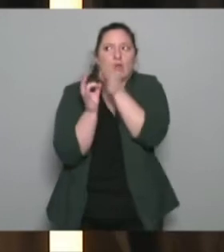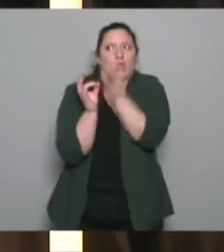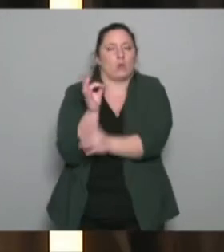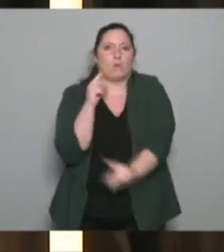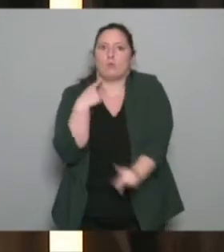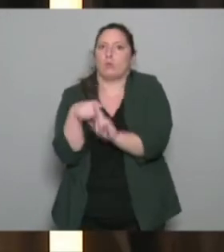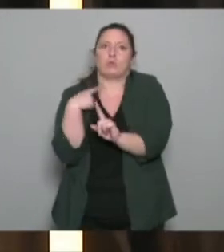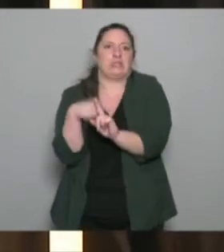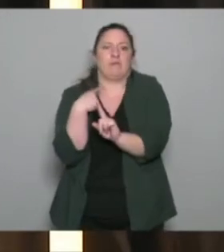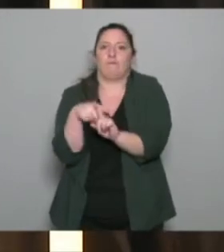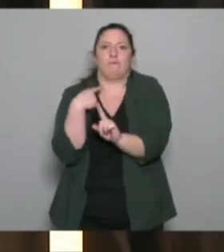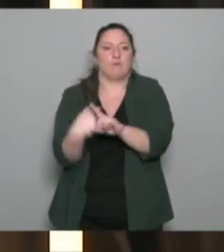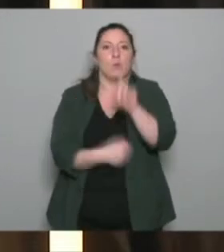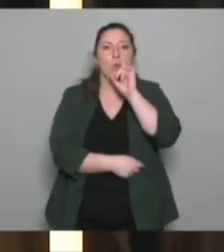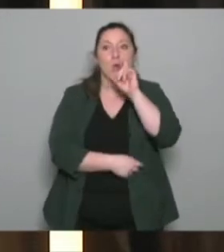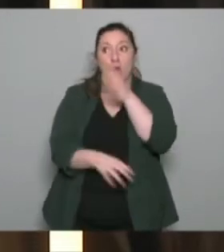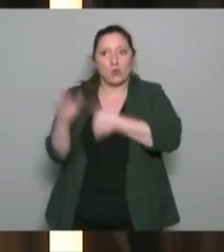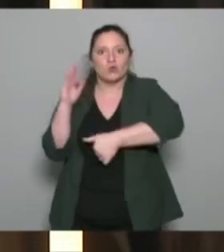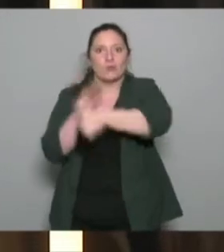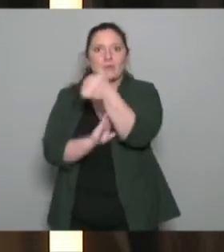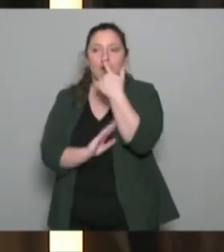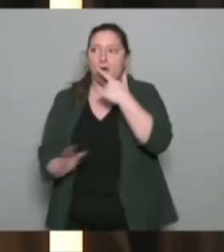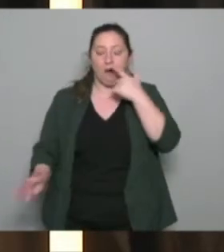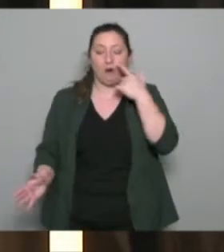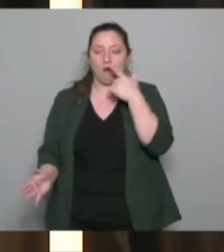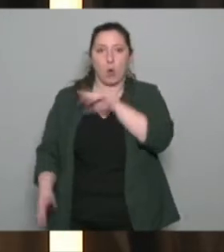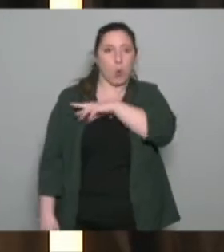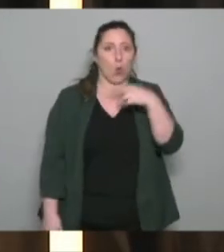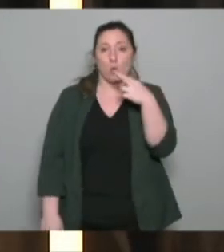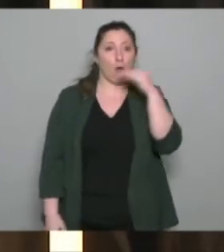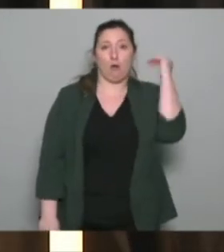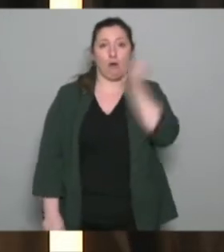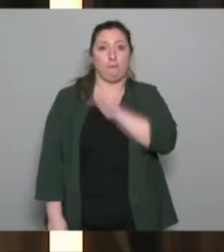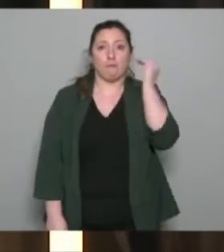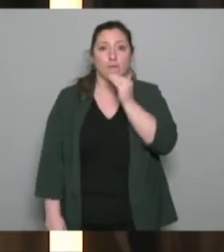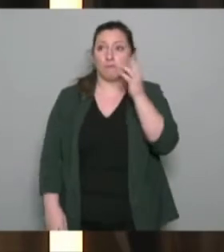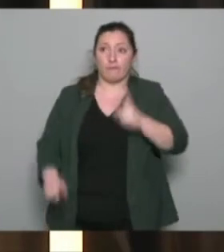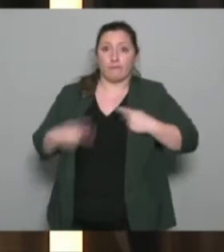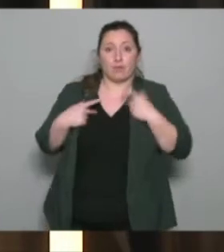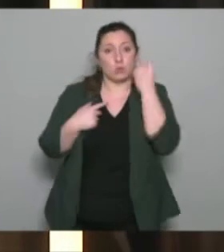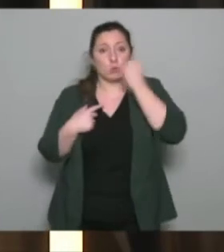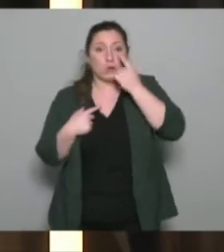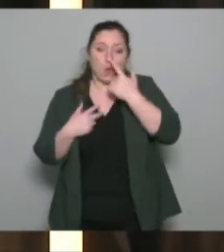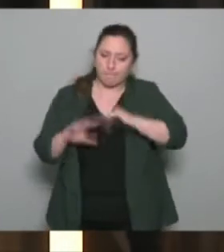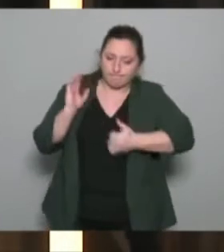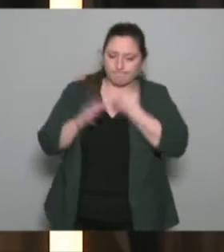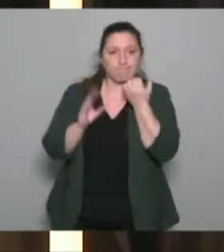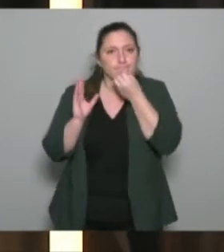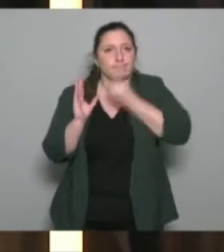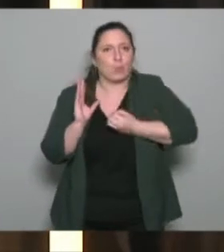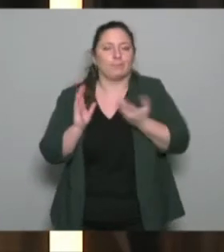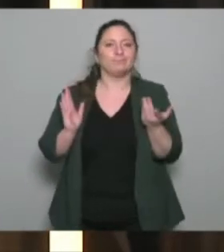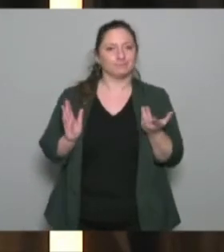puisque, effectivement, l'autonomie retrouvée était beaucoup plus rapide lorsqu'on intégrait l'activité physique. Alors, pour